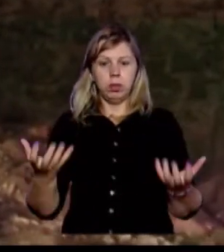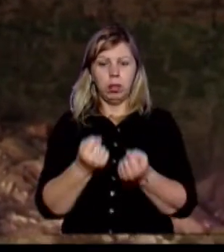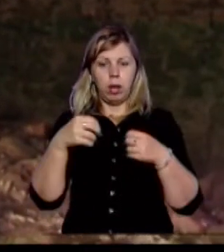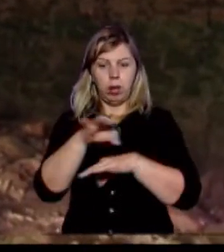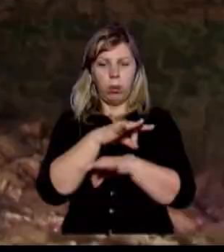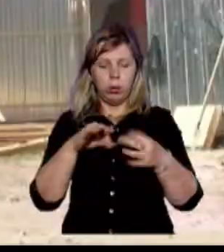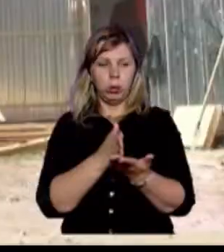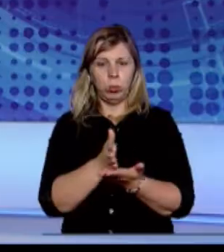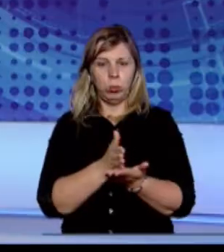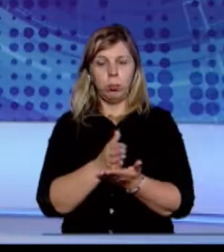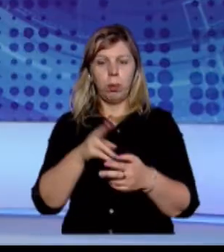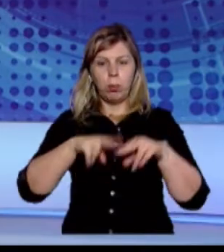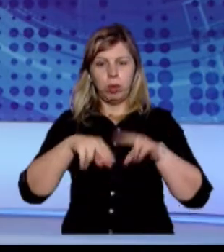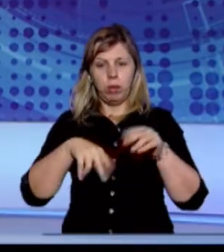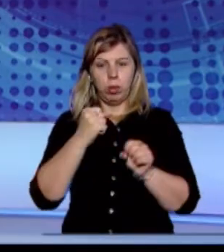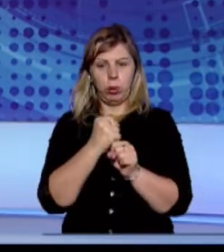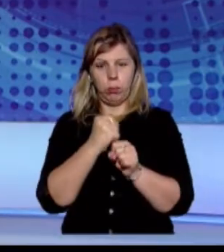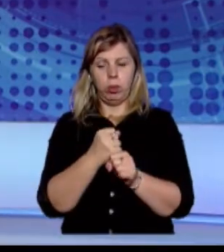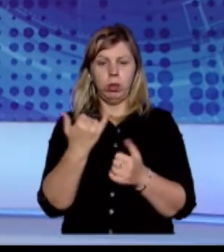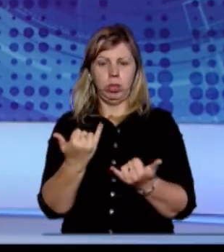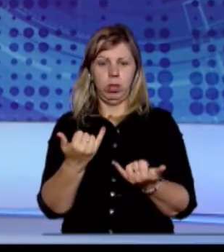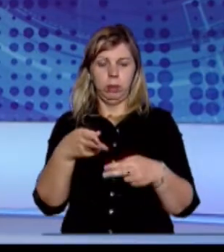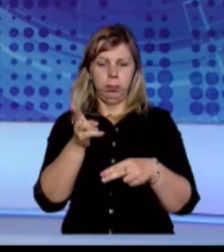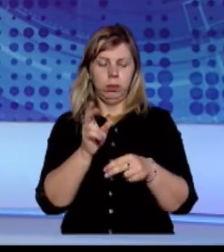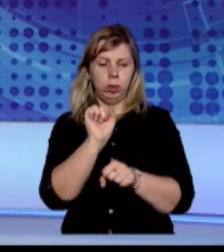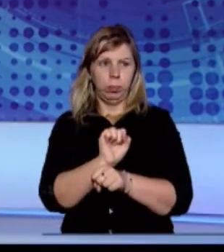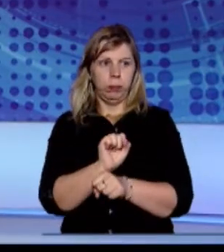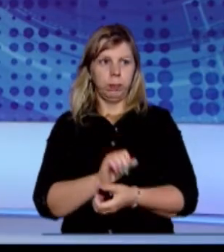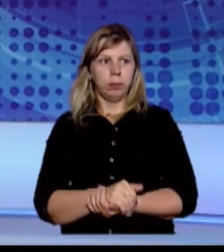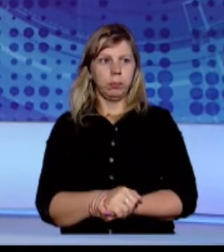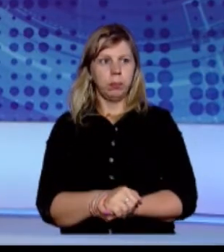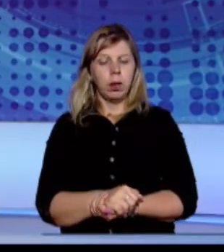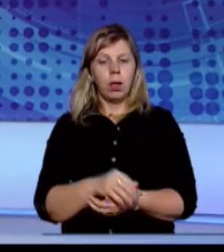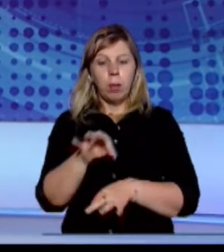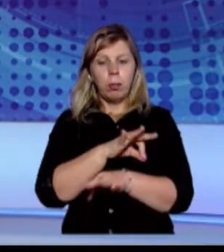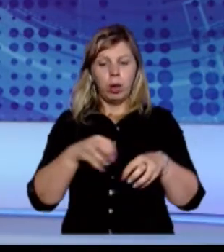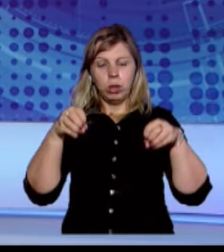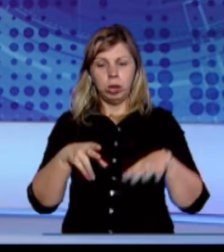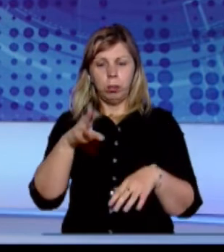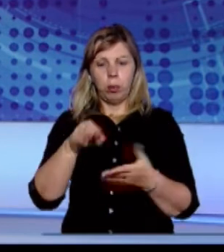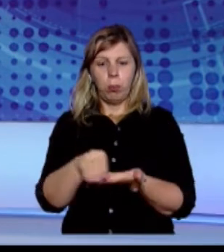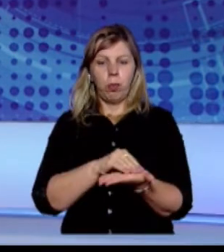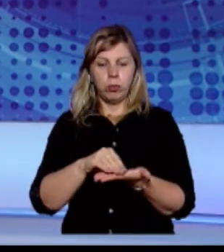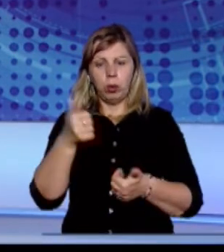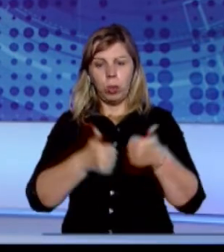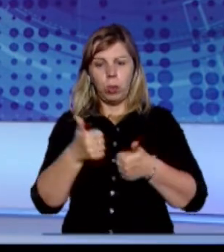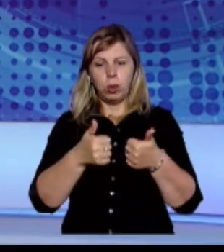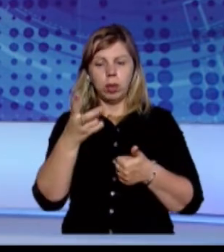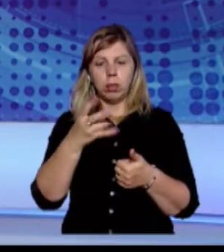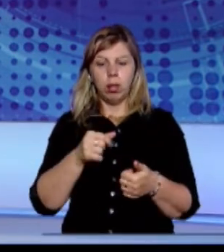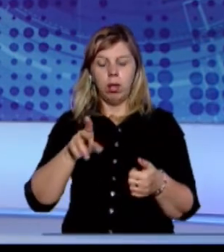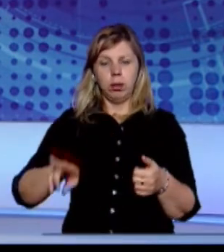археологічна служба. Будівельні роботи наразі там припинені. Проект рішення про повторний конкурс на